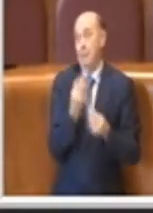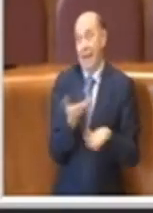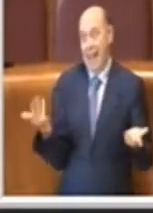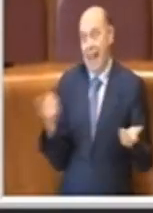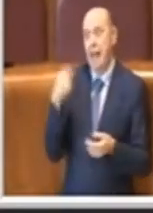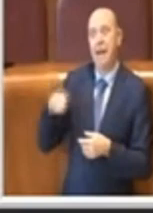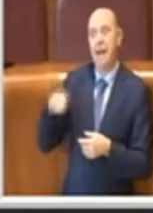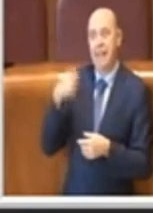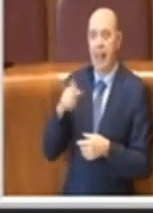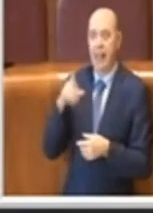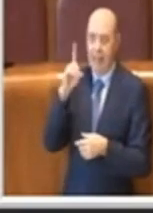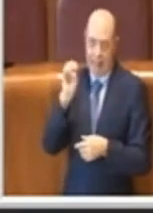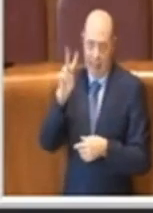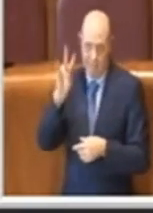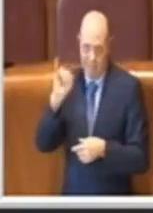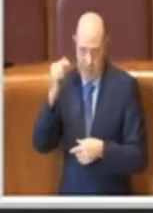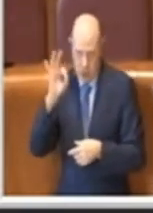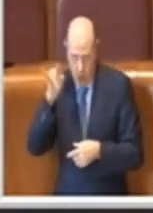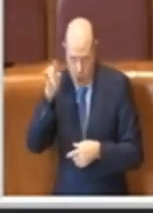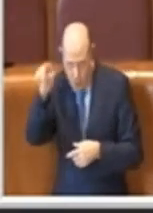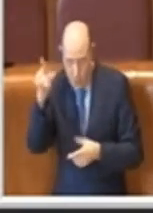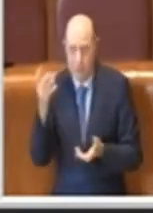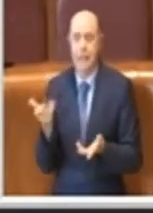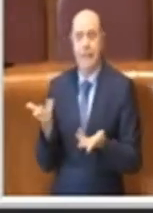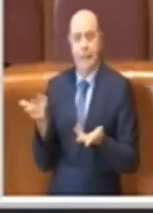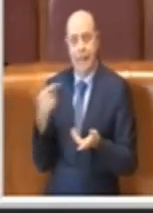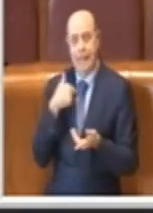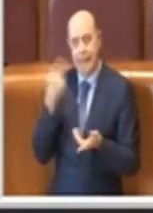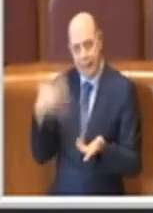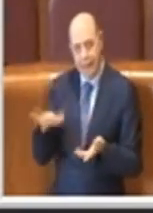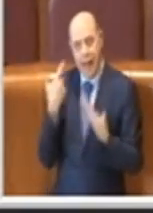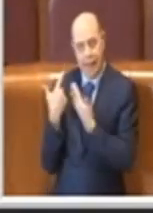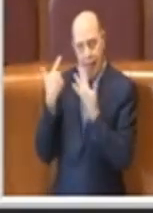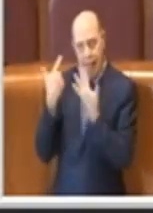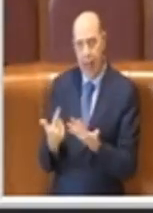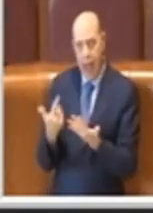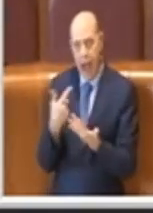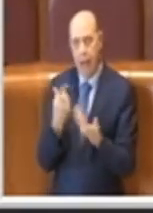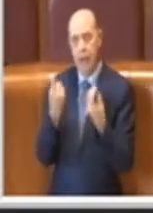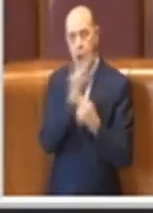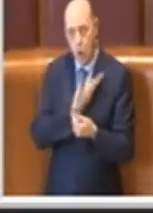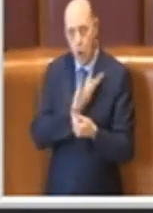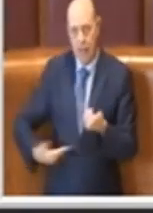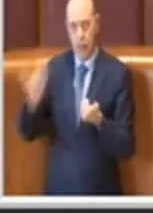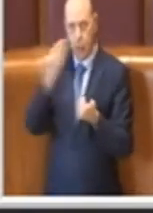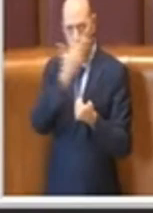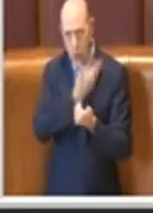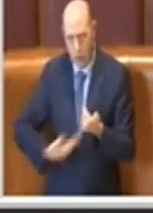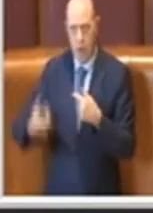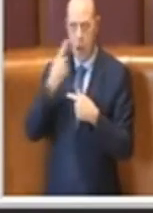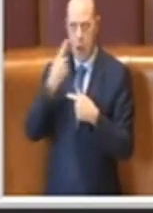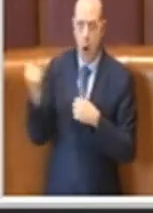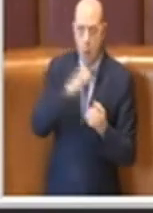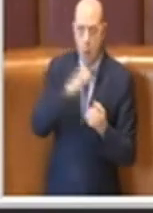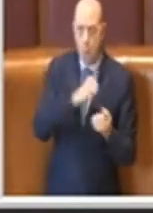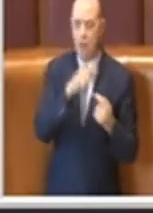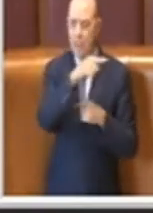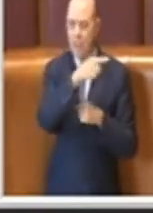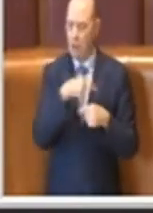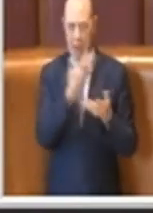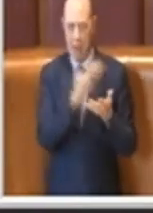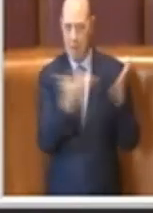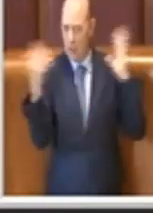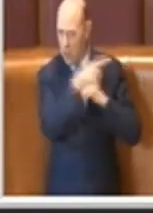De Vito, io insomma dopo sette anni di consigliature in opposizione in maggioranza